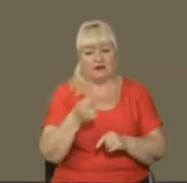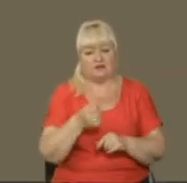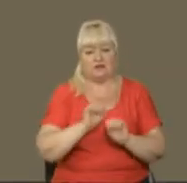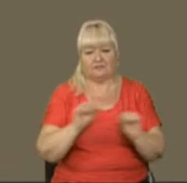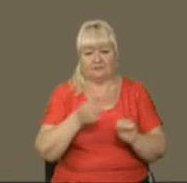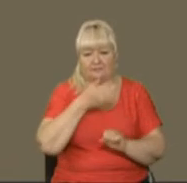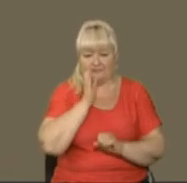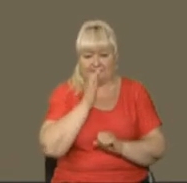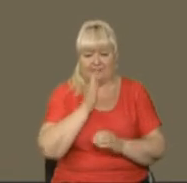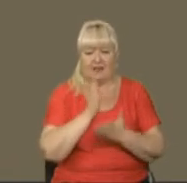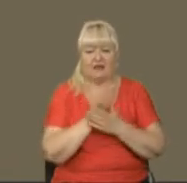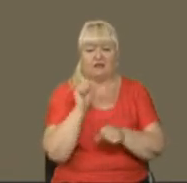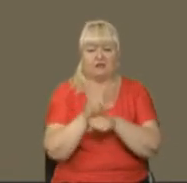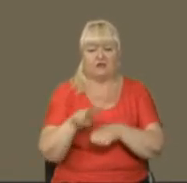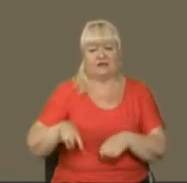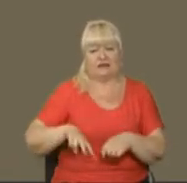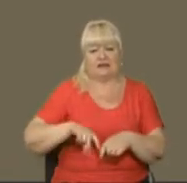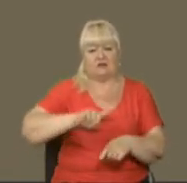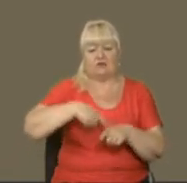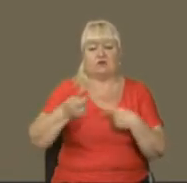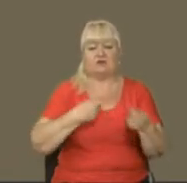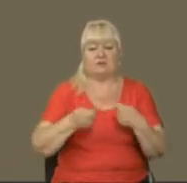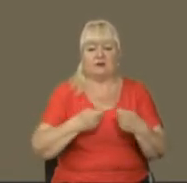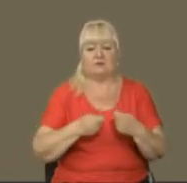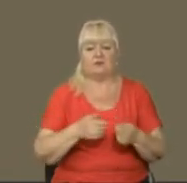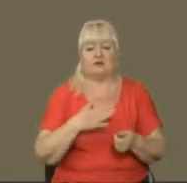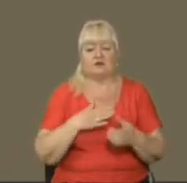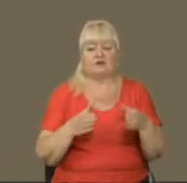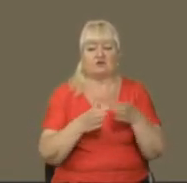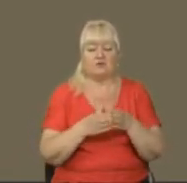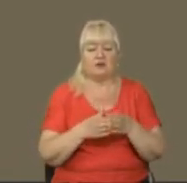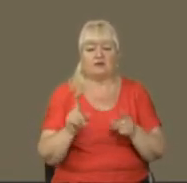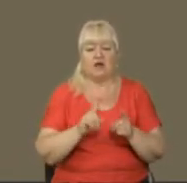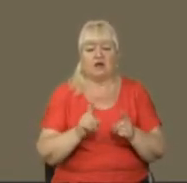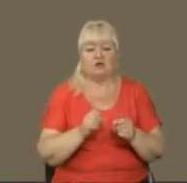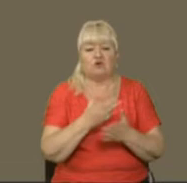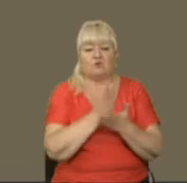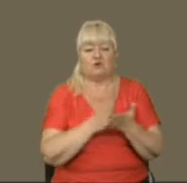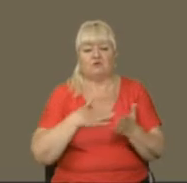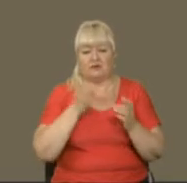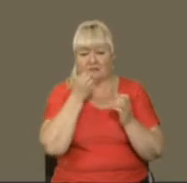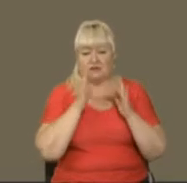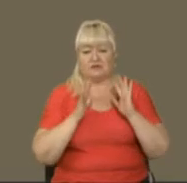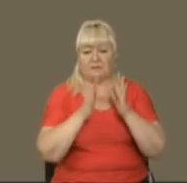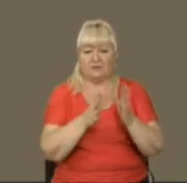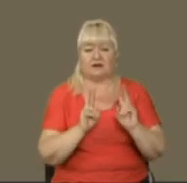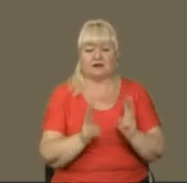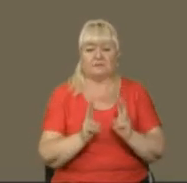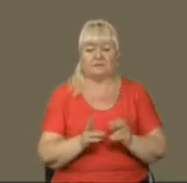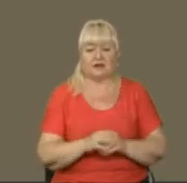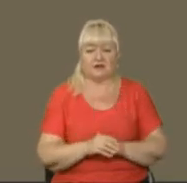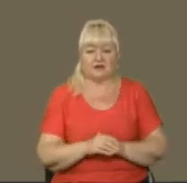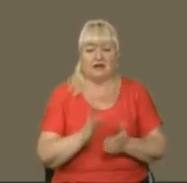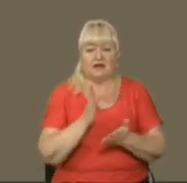є доручення директора департаменту містобудування нашим комунальним підприємствам, які обслуговують наші парки, і в яких ці джерела